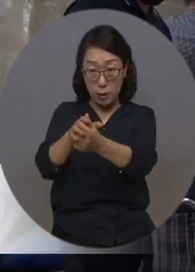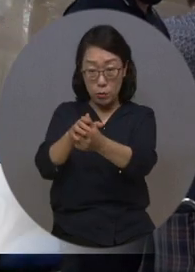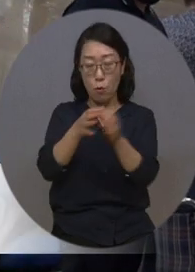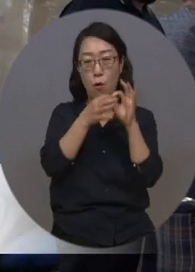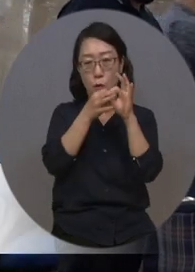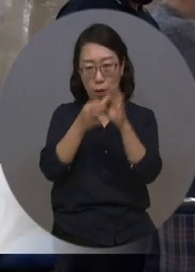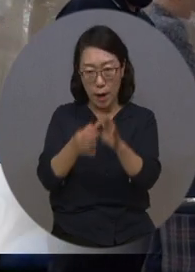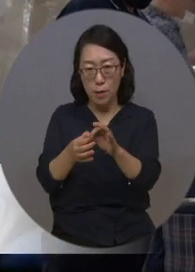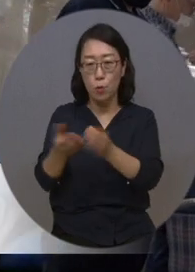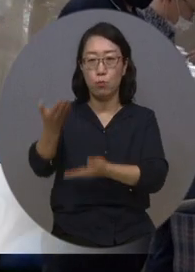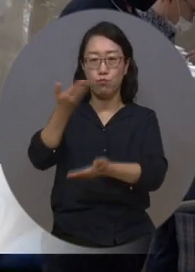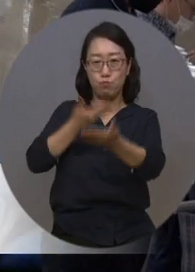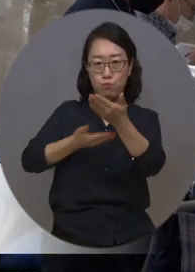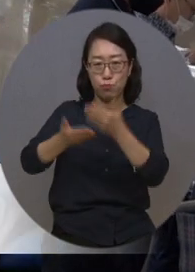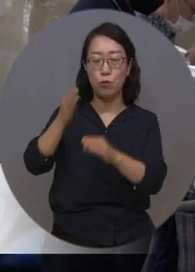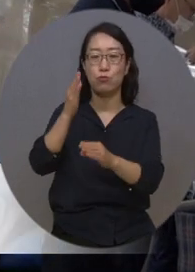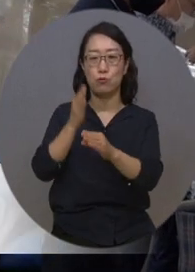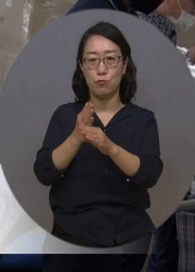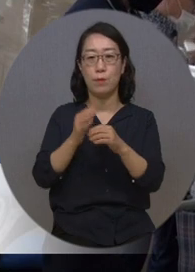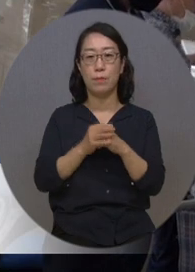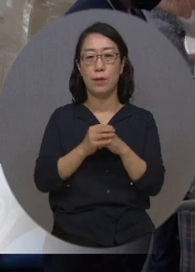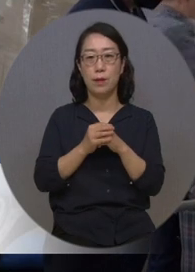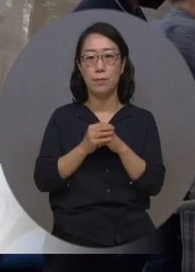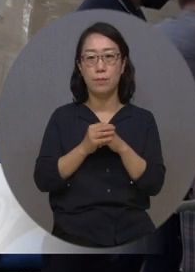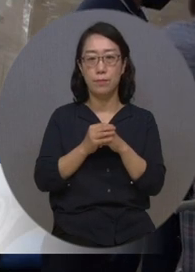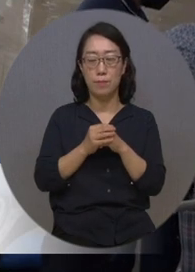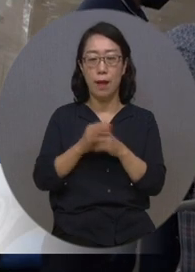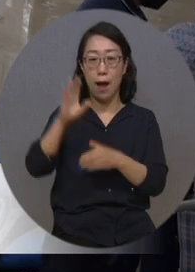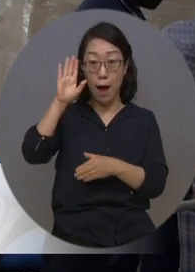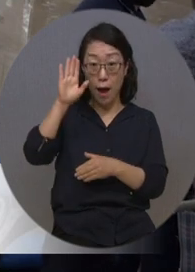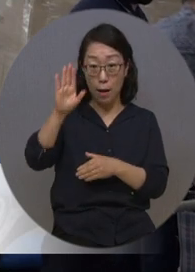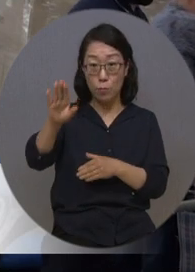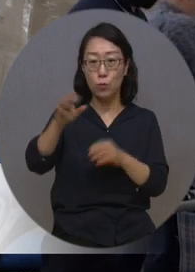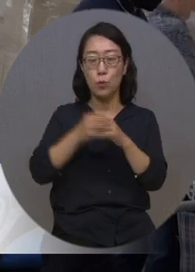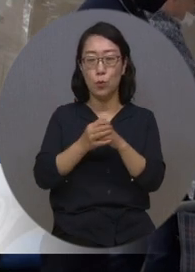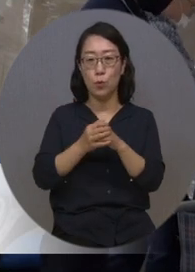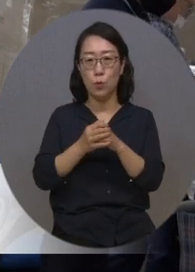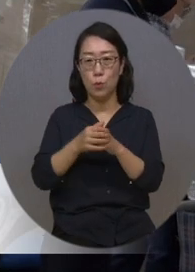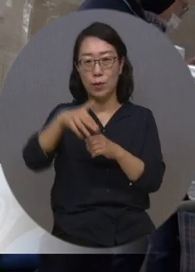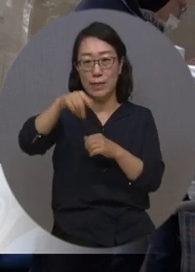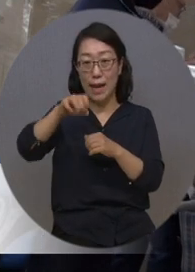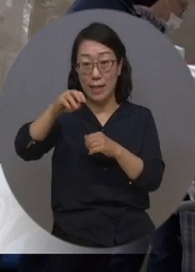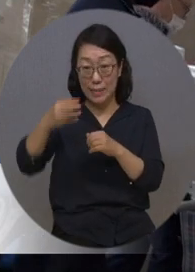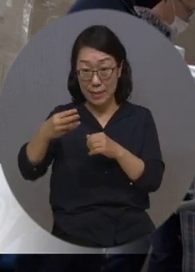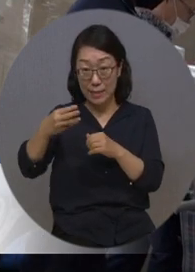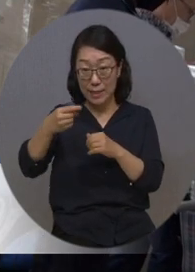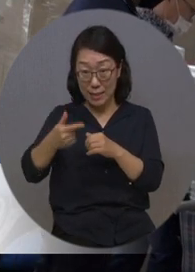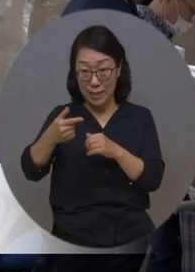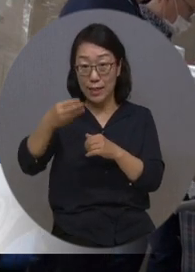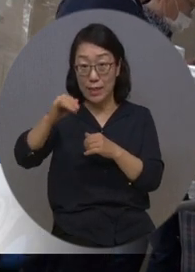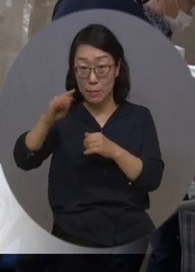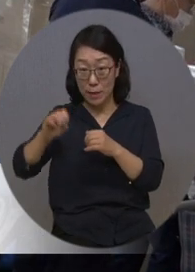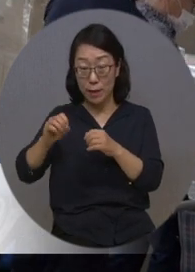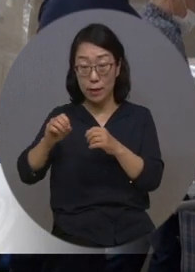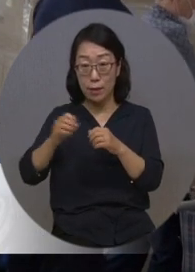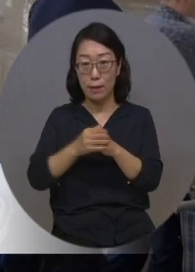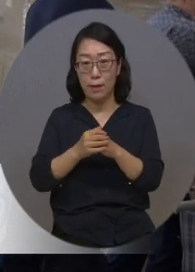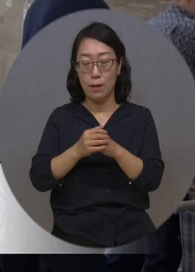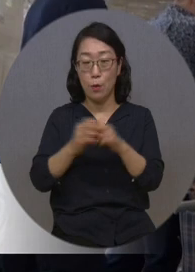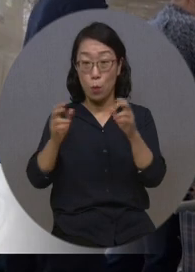공급을 받고 있는 상황입니다. 앞으로도 창신리빙이 있는 한 장애인협회